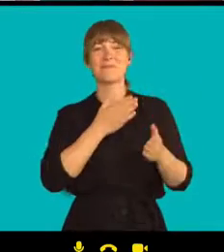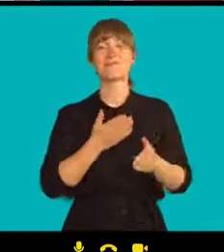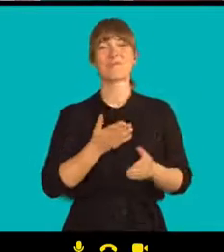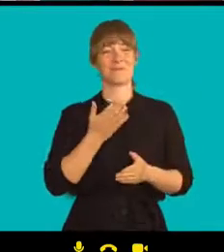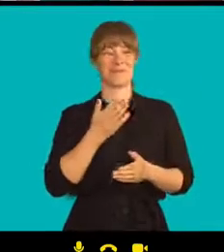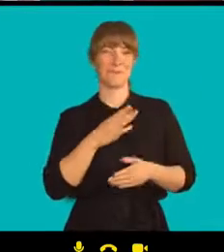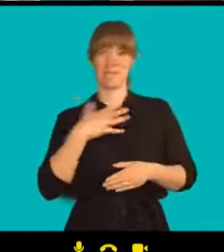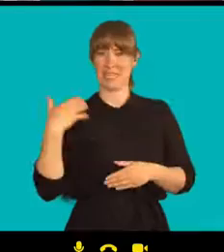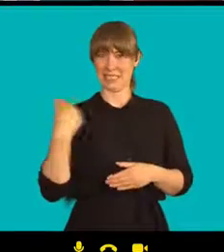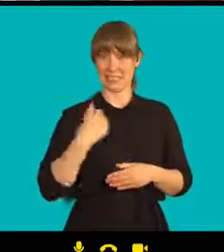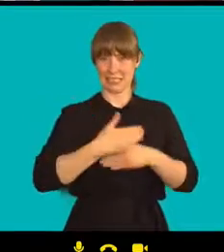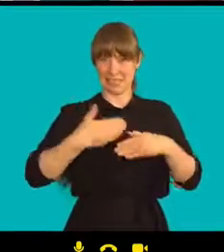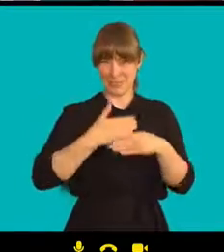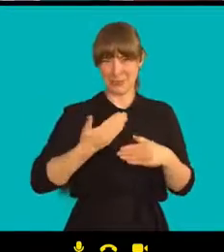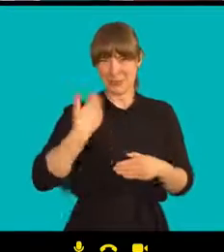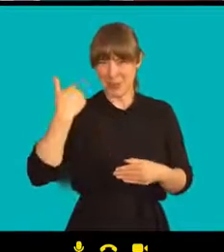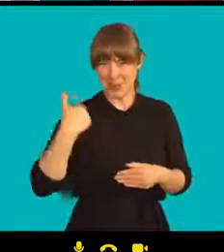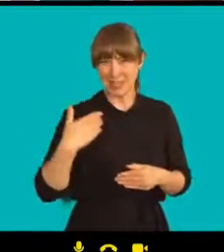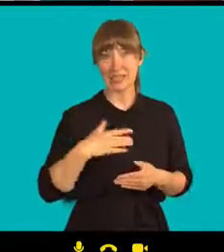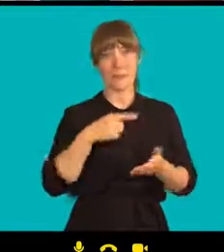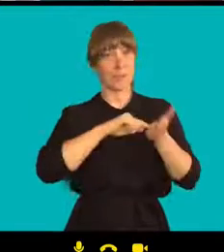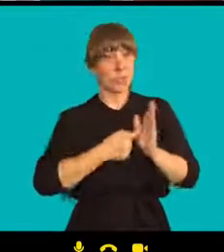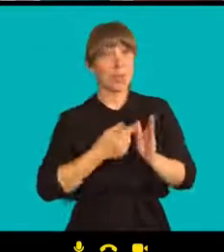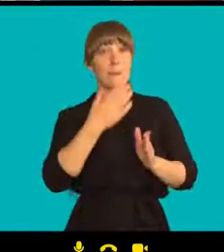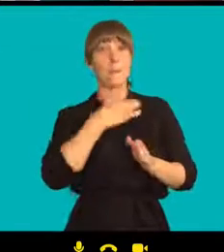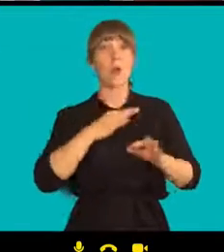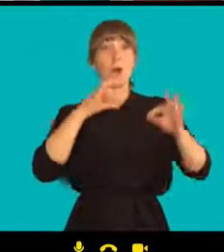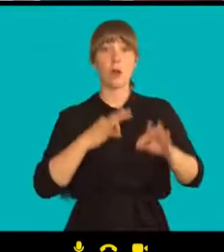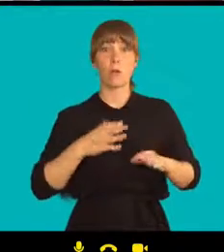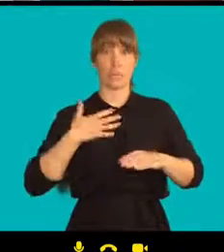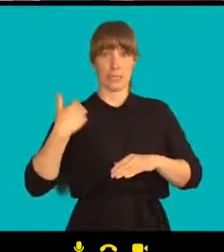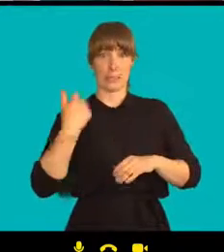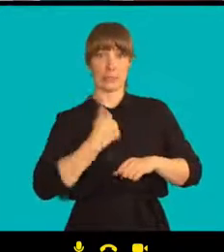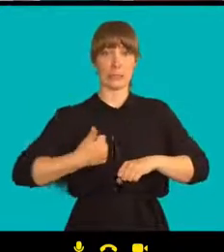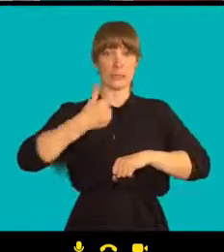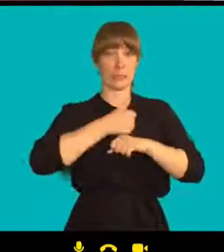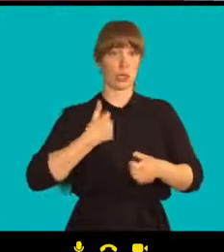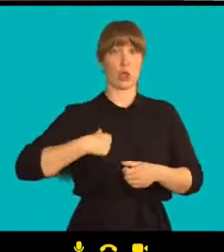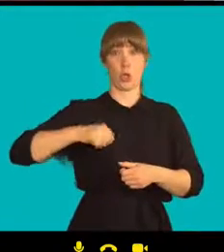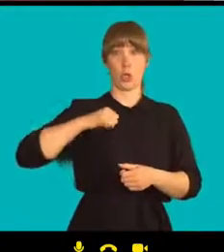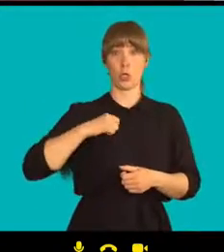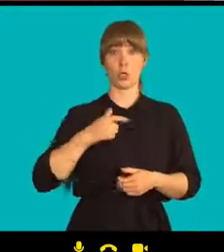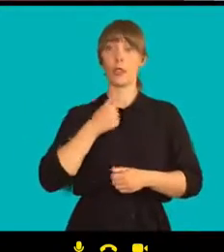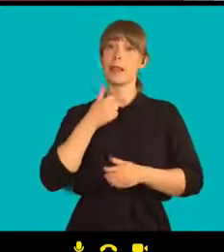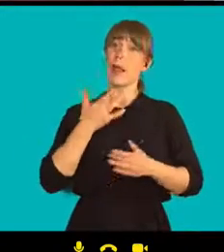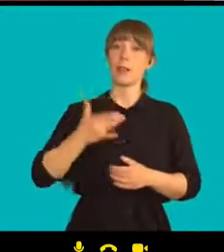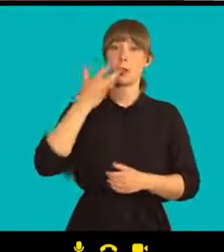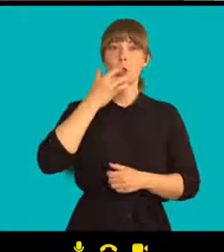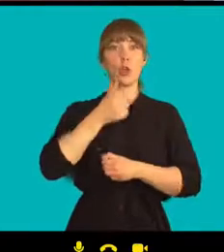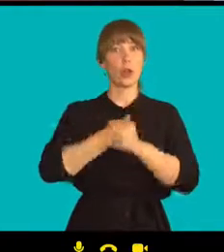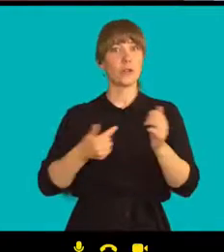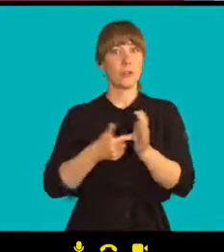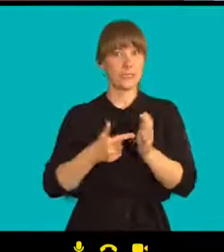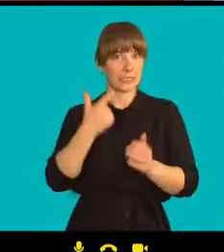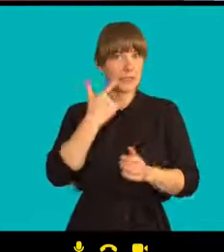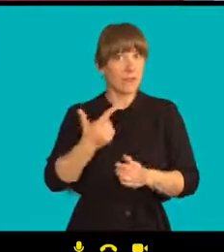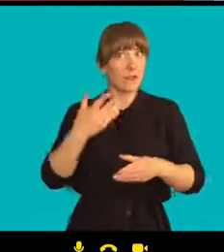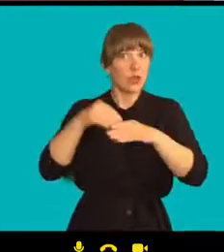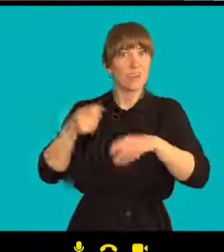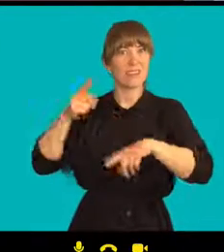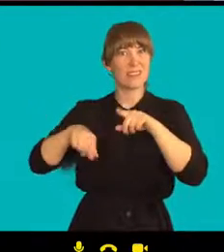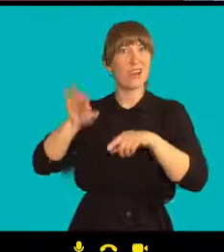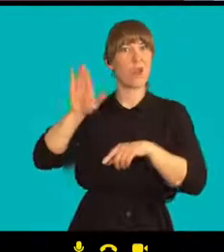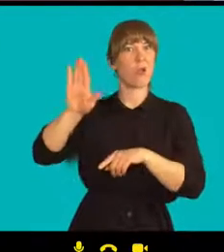jste šéfoval diplomaci v době těch největších protestů běloruských v létě 2020. Jak moc to pro vás bylo téma,